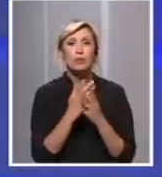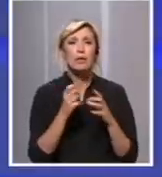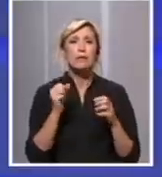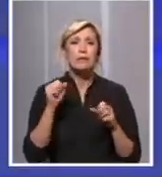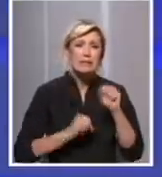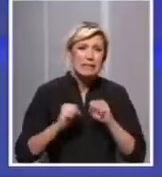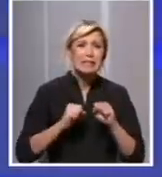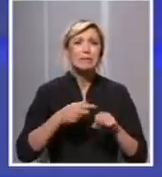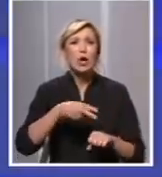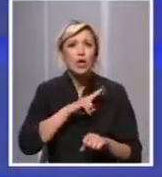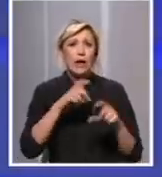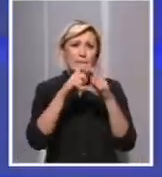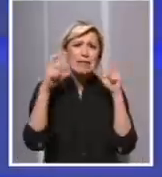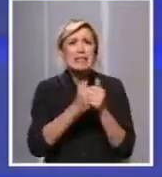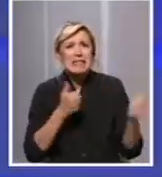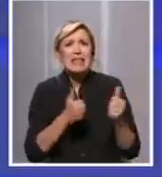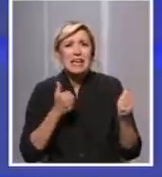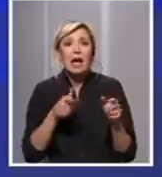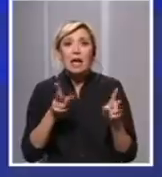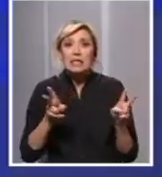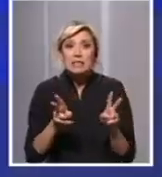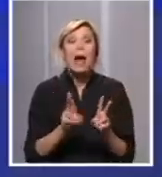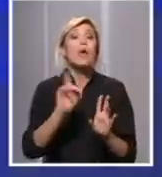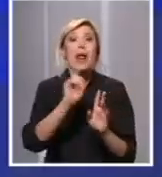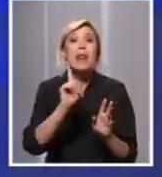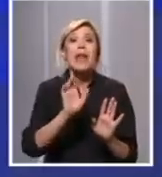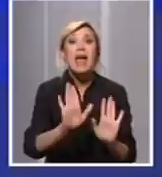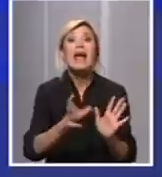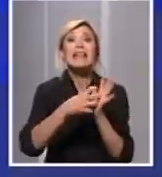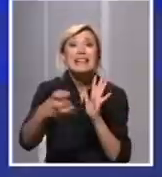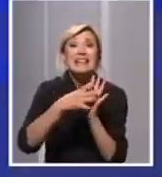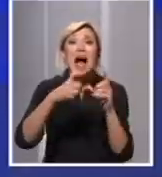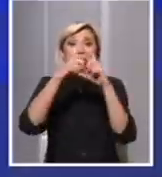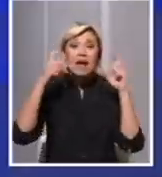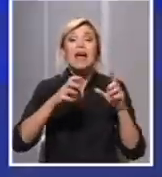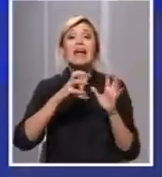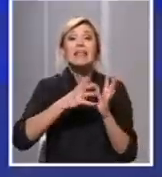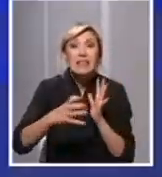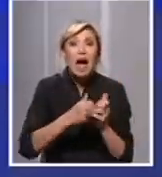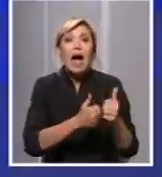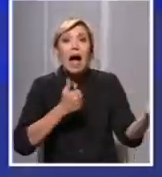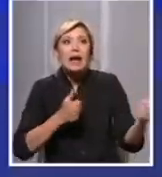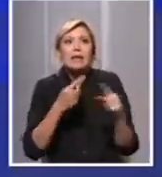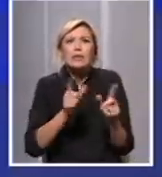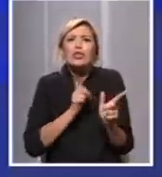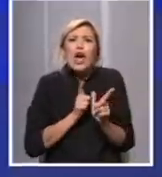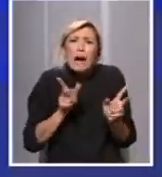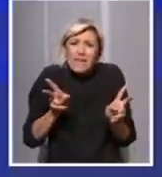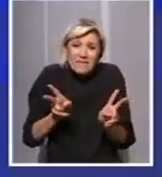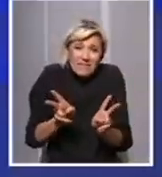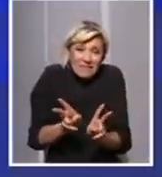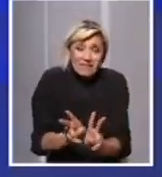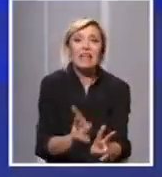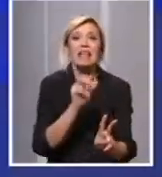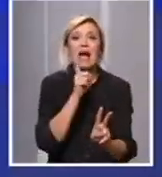Ne treba da stanemo da se i dalje ponašamo tako i da prosto mu učinimo jedno nepovoljno stanište